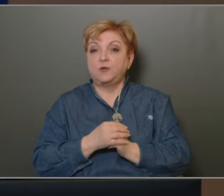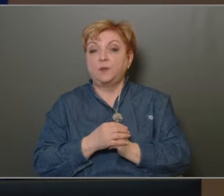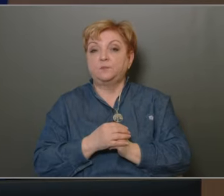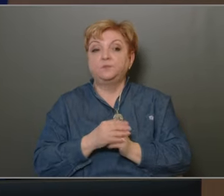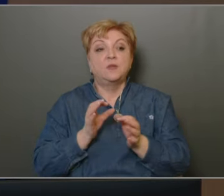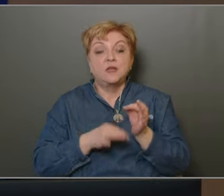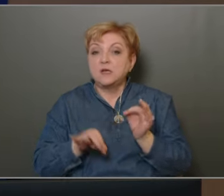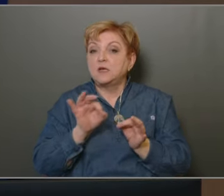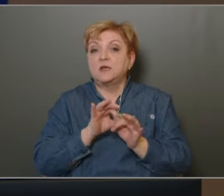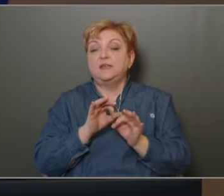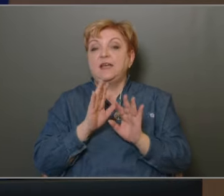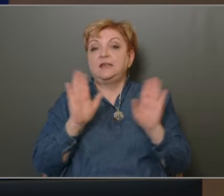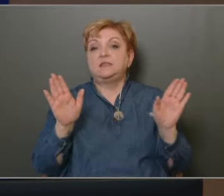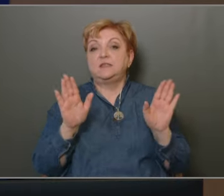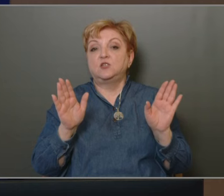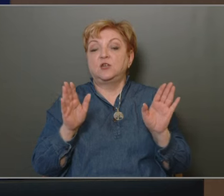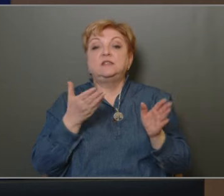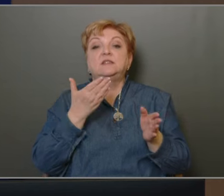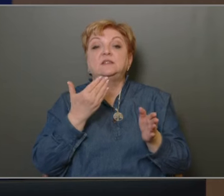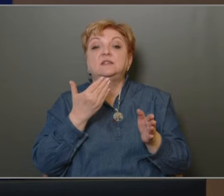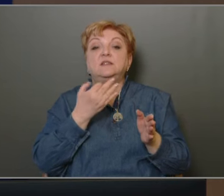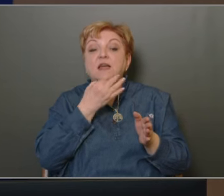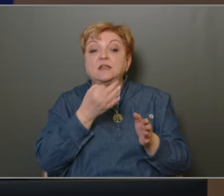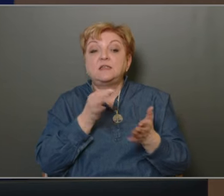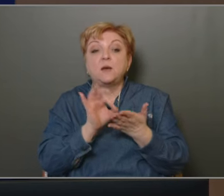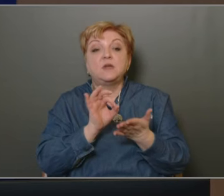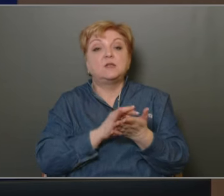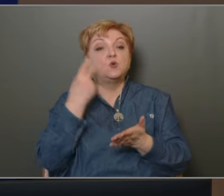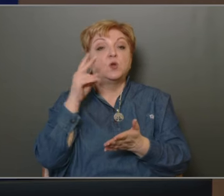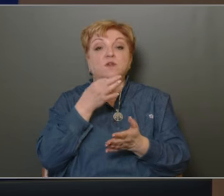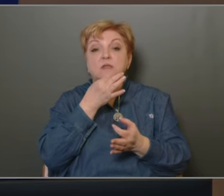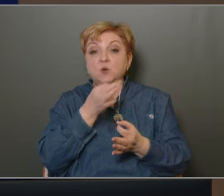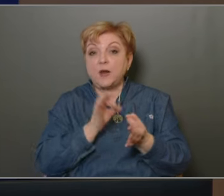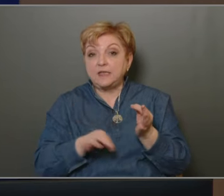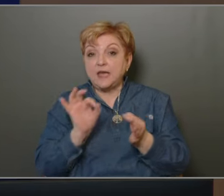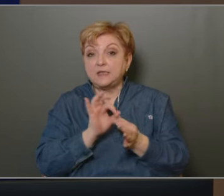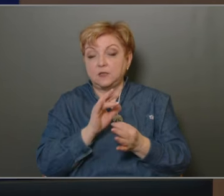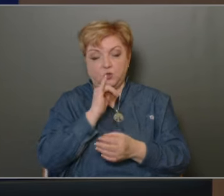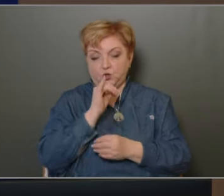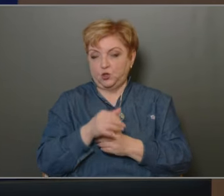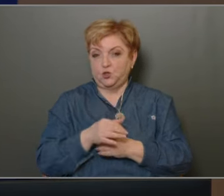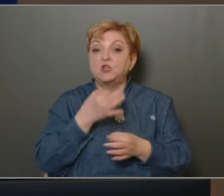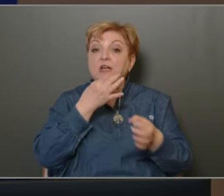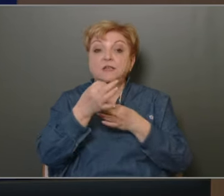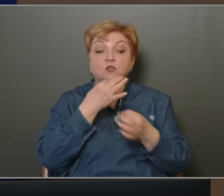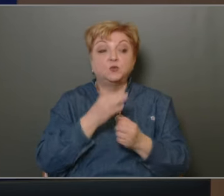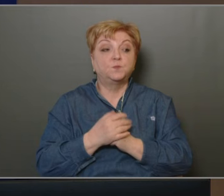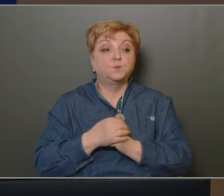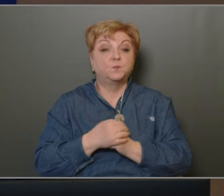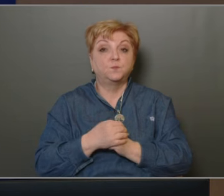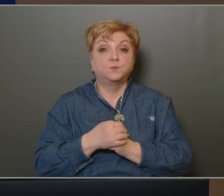Ennyi szóbeli kiegészítés. Kérdezem Jadzú urat, hogy van-e szóbeli kiegészítés? Köszönöm szépen, nincs. Nincsen. Kérdés van-e?